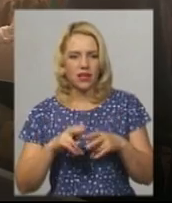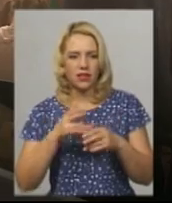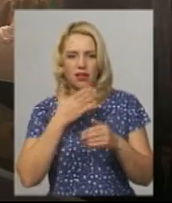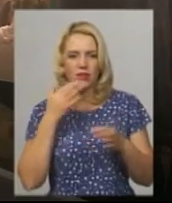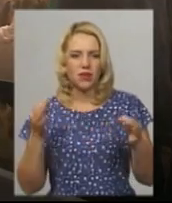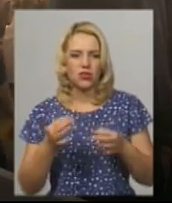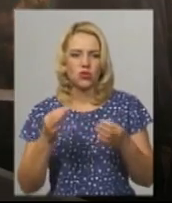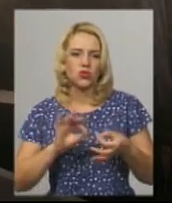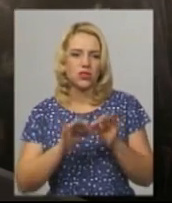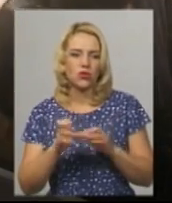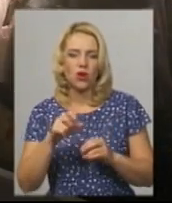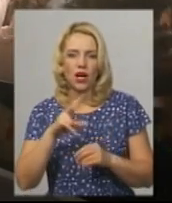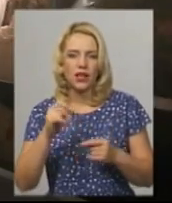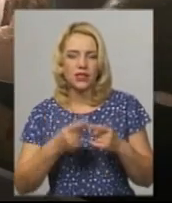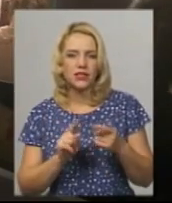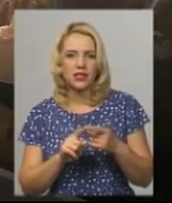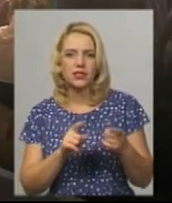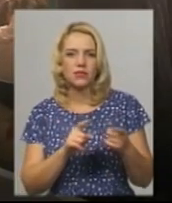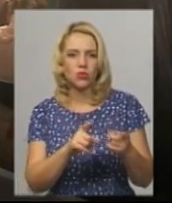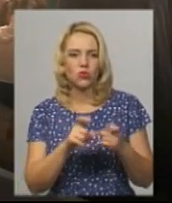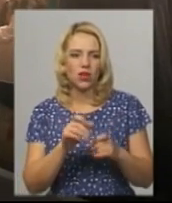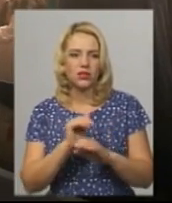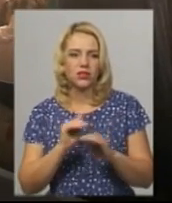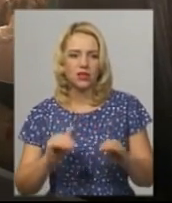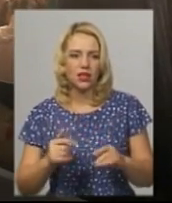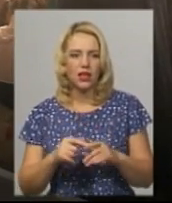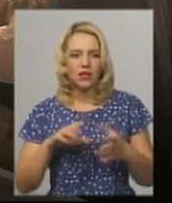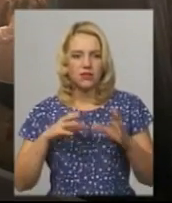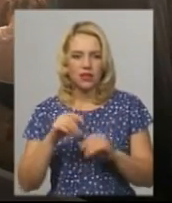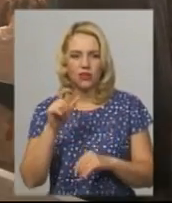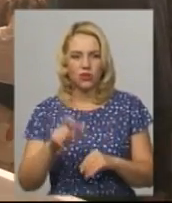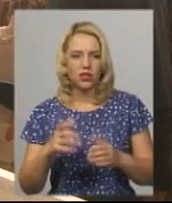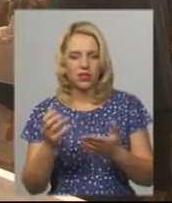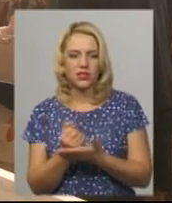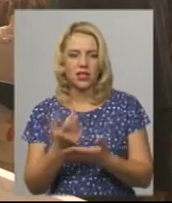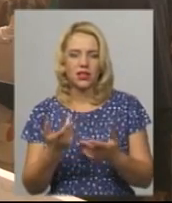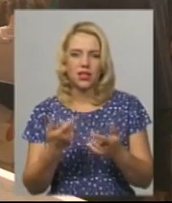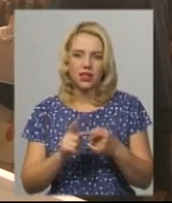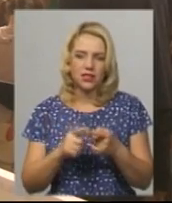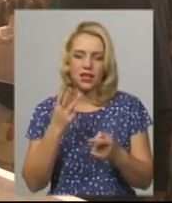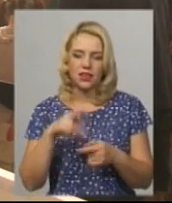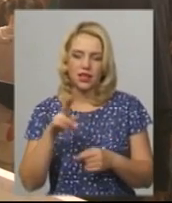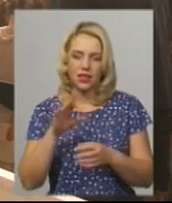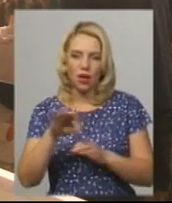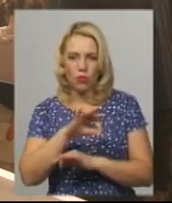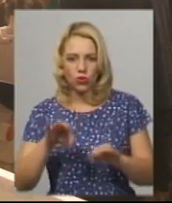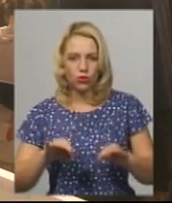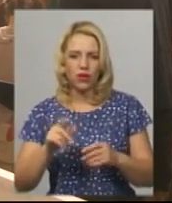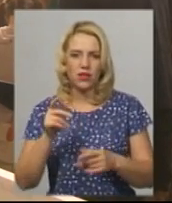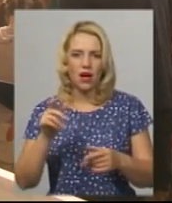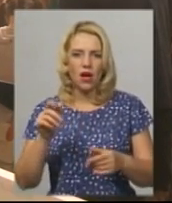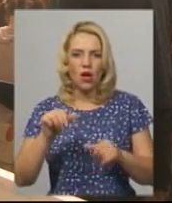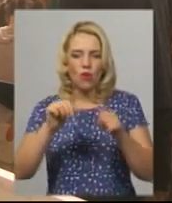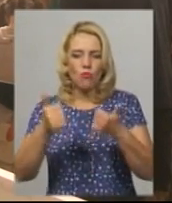не має, але це спонукає дітей, і взагалі людину на якесь 3D-проєктування, 3D-моделювання. Відповідно,